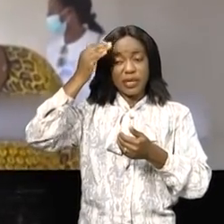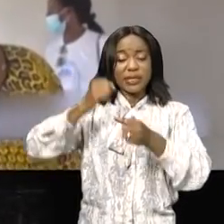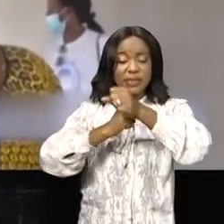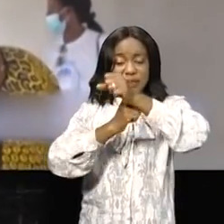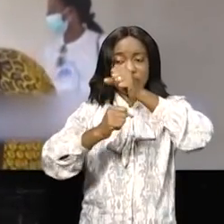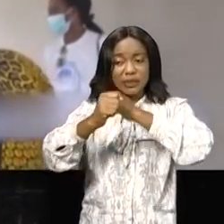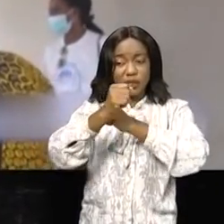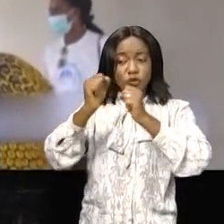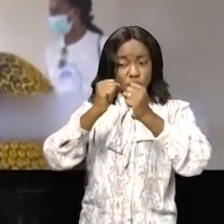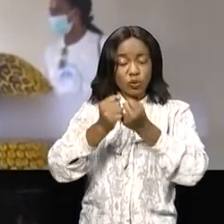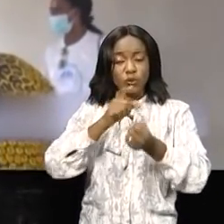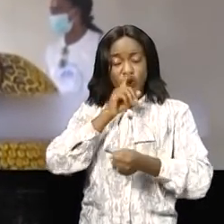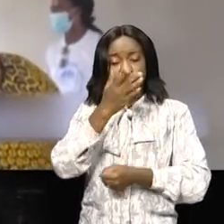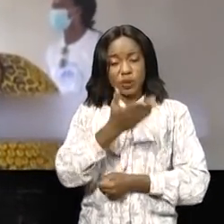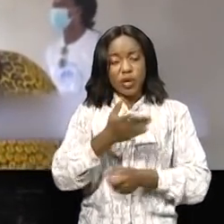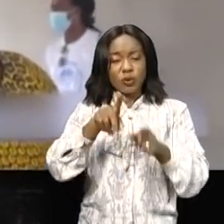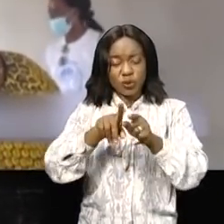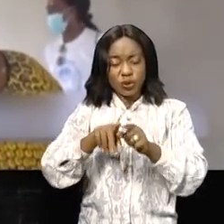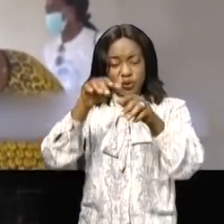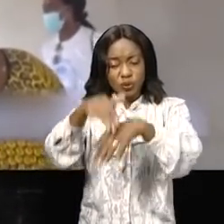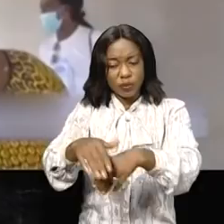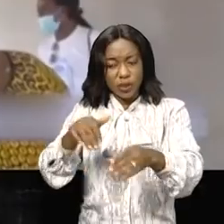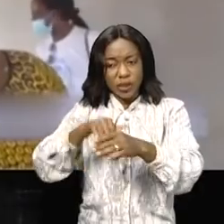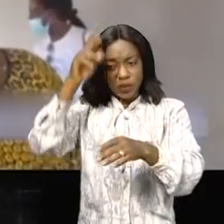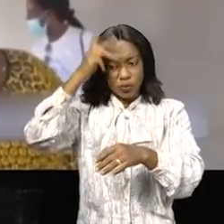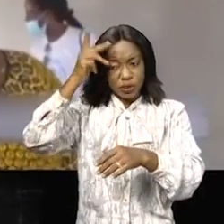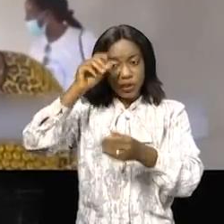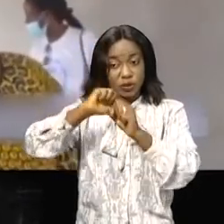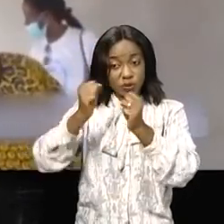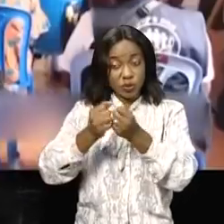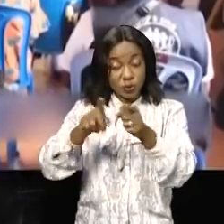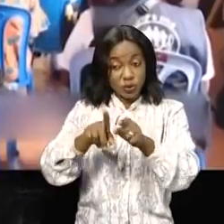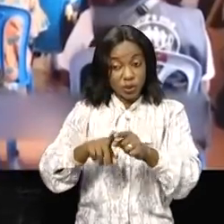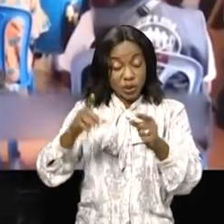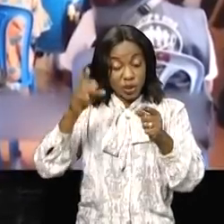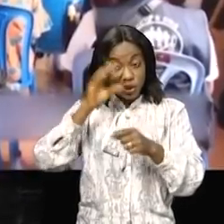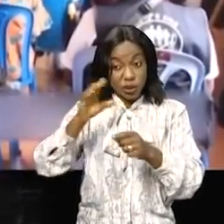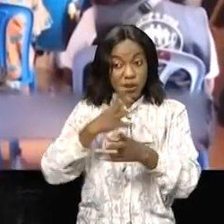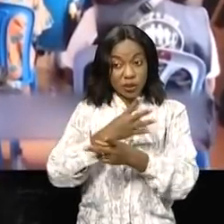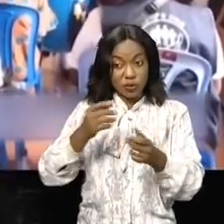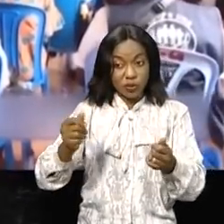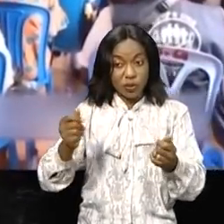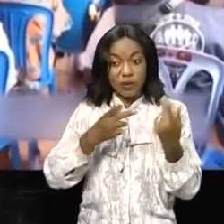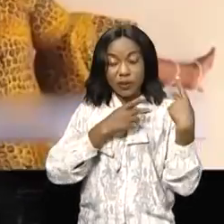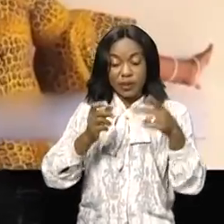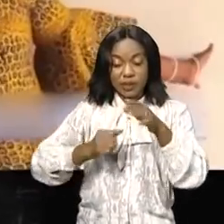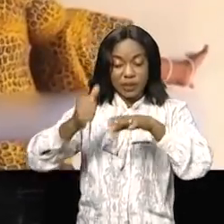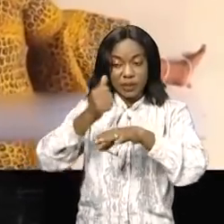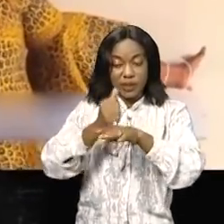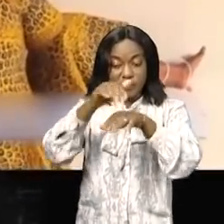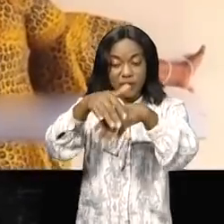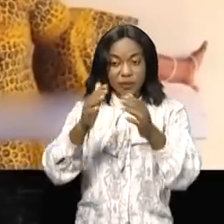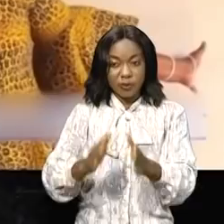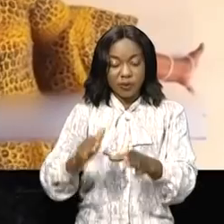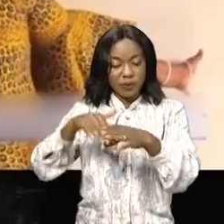contribuer à la politique sociale adaptée et surtout aux urgences. A l'issue de cet atelier les participants en sont